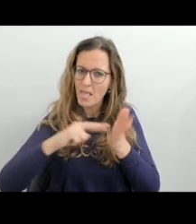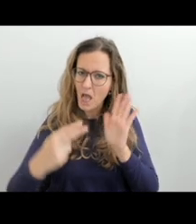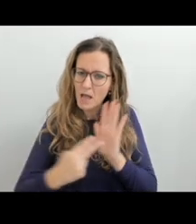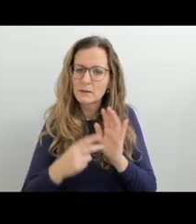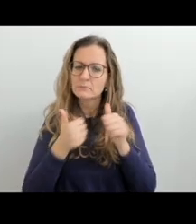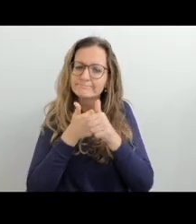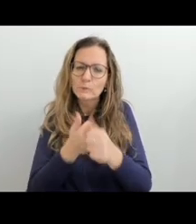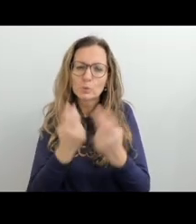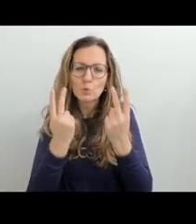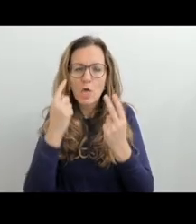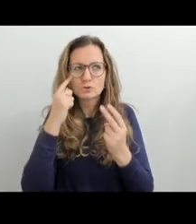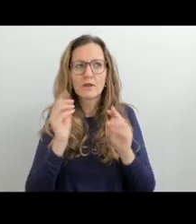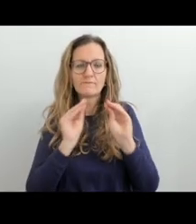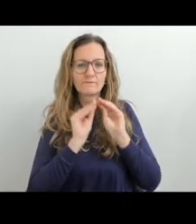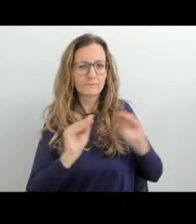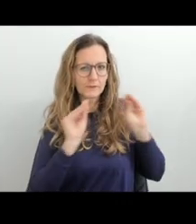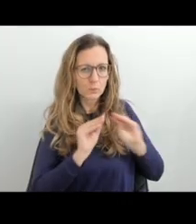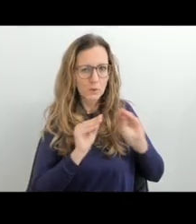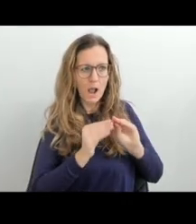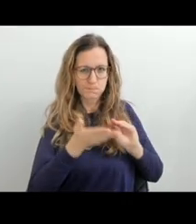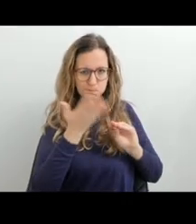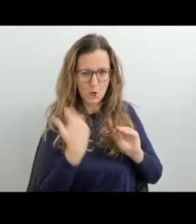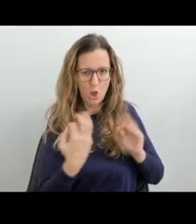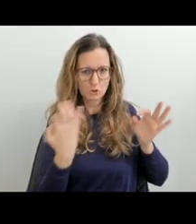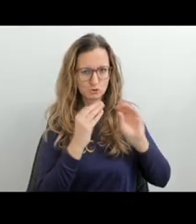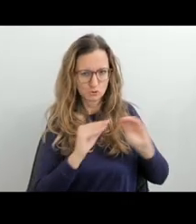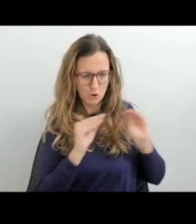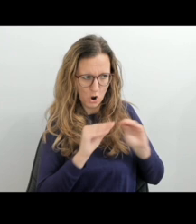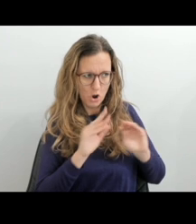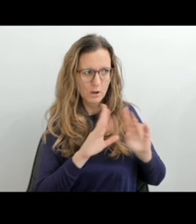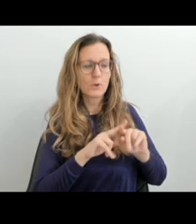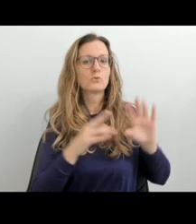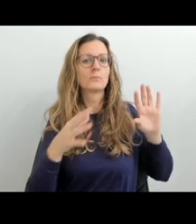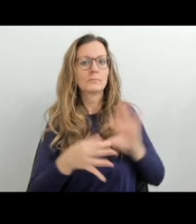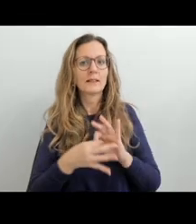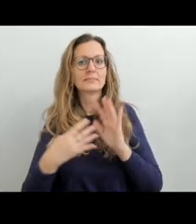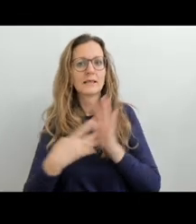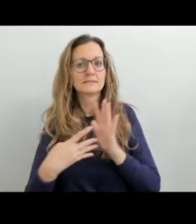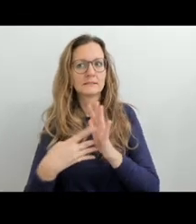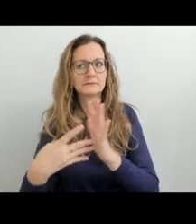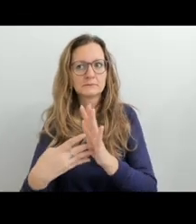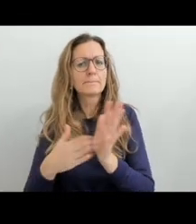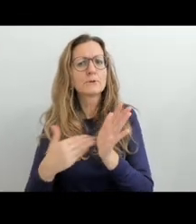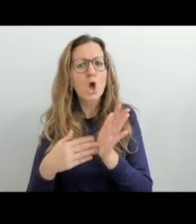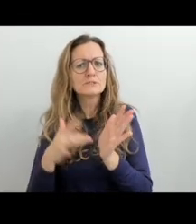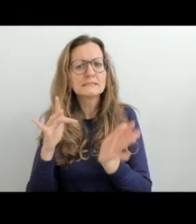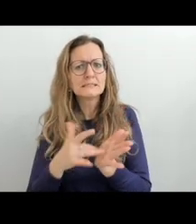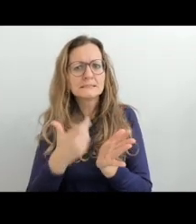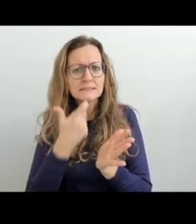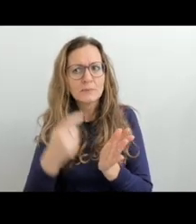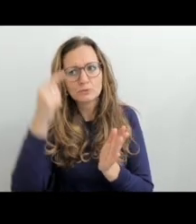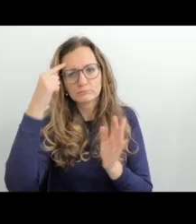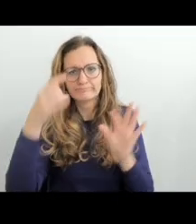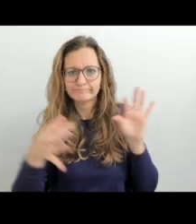Samozřejmě obě dvě varianty jsou možné, ale je třeba si ten plán dobře rozmyslet, tak abychom testovali skutečně to,